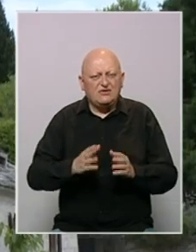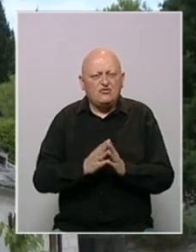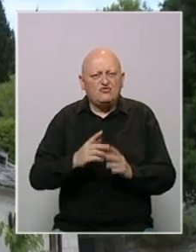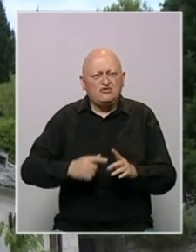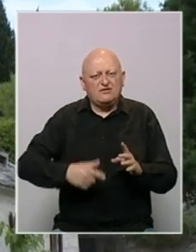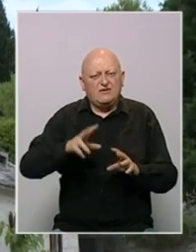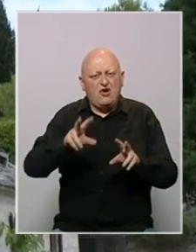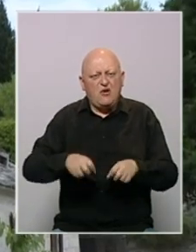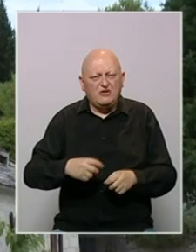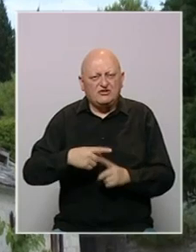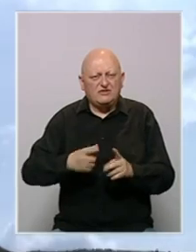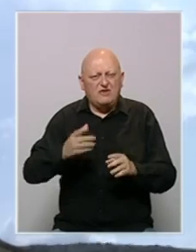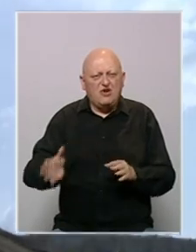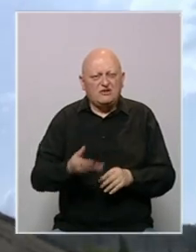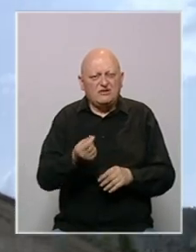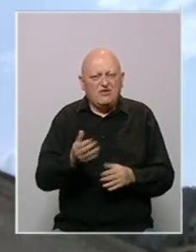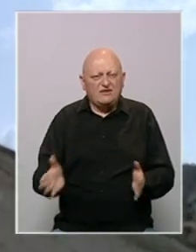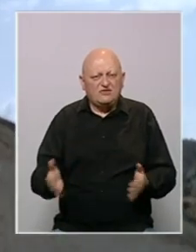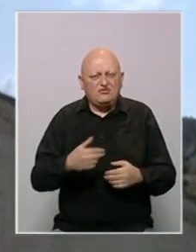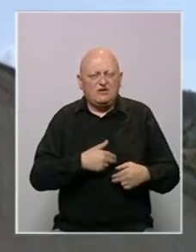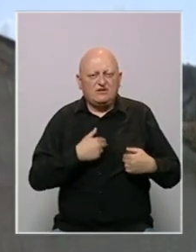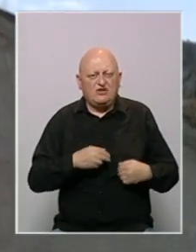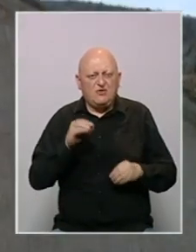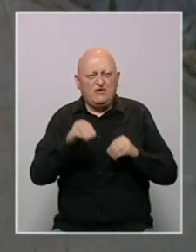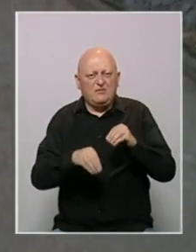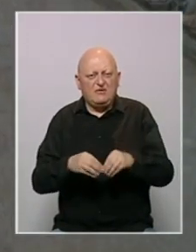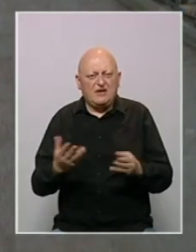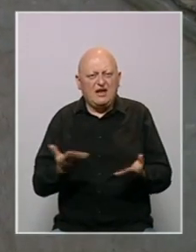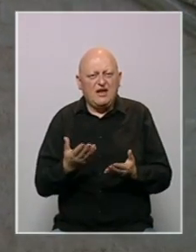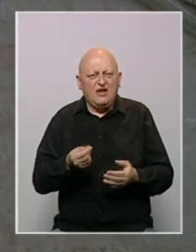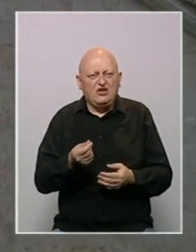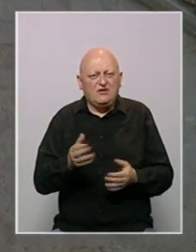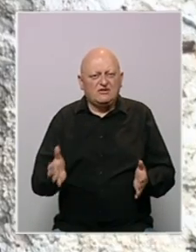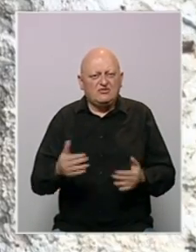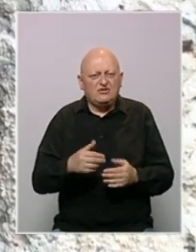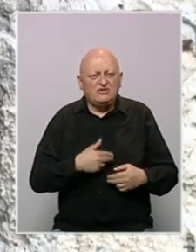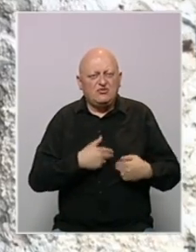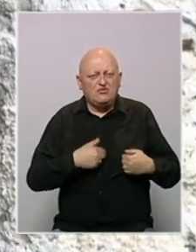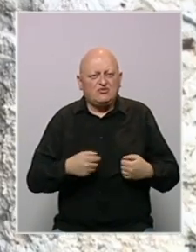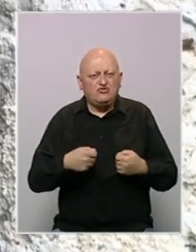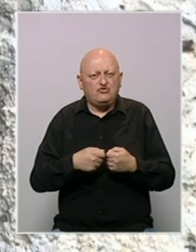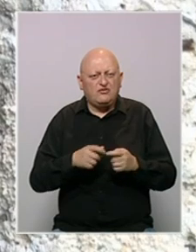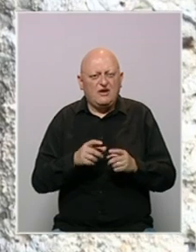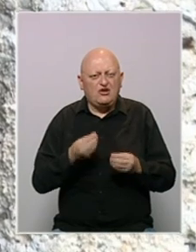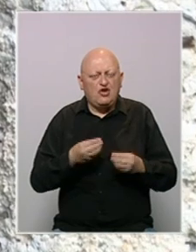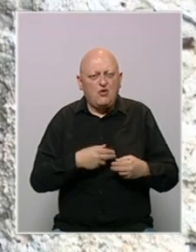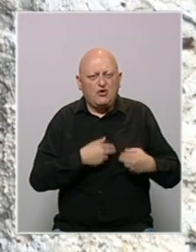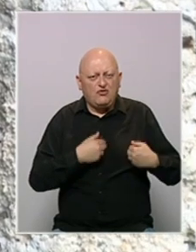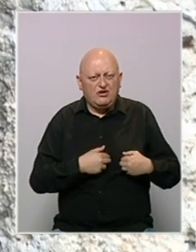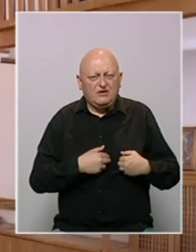crkvi te opljačkali crkvu. Odnesen je novac iz kutije za dobrovoljne priloge kao i novac iz kutije humanitarnog društa